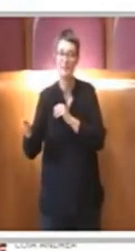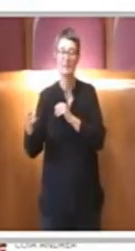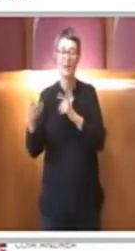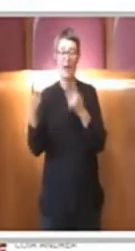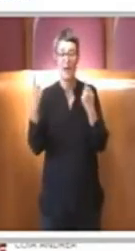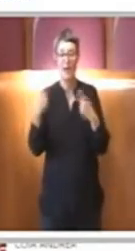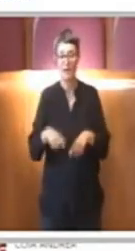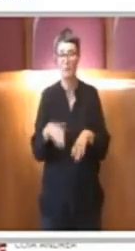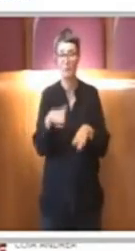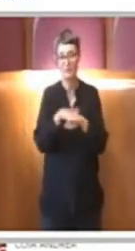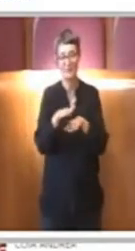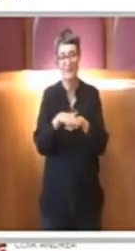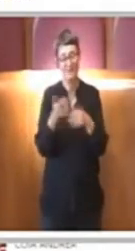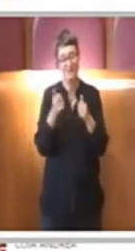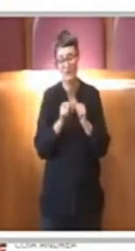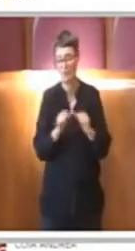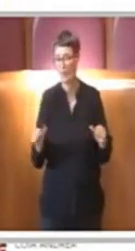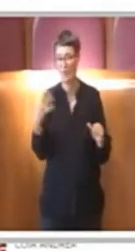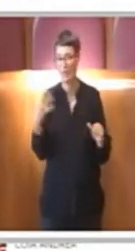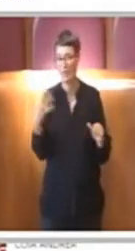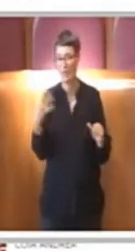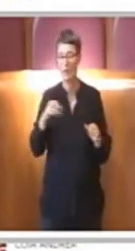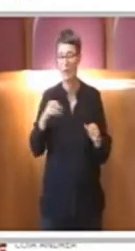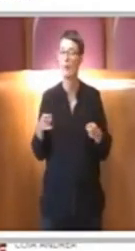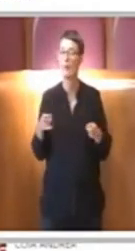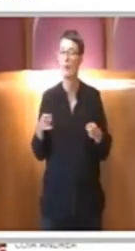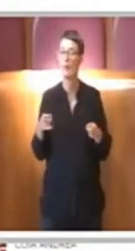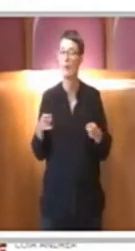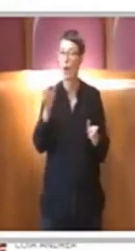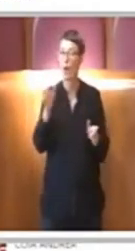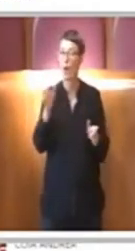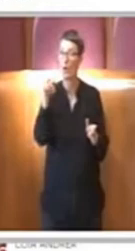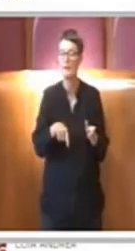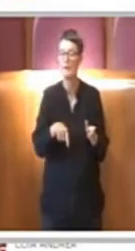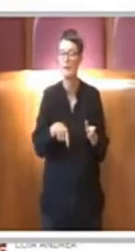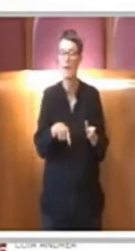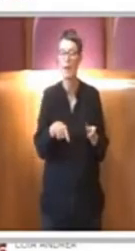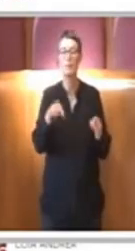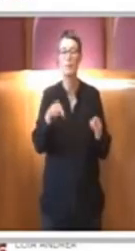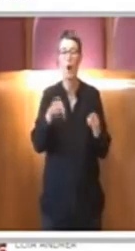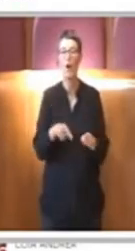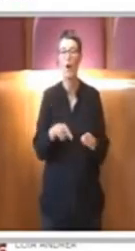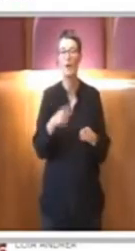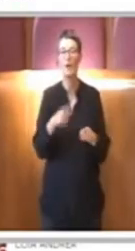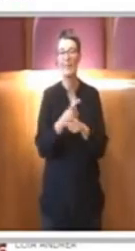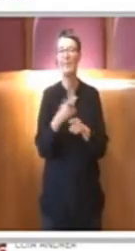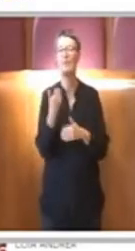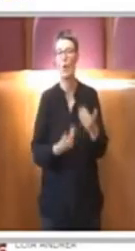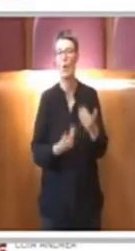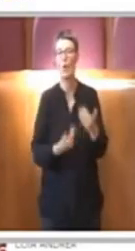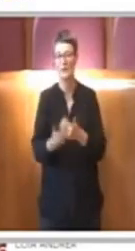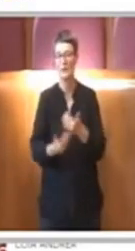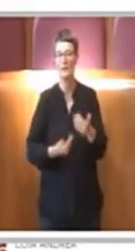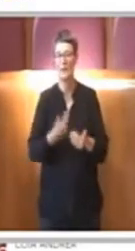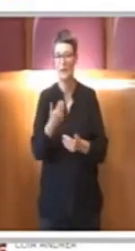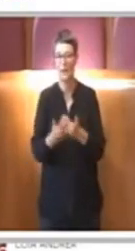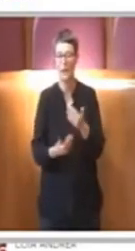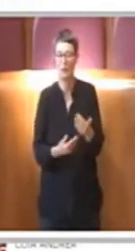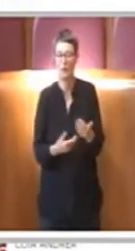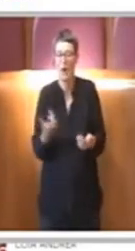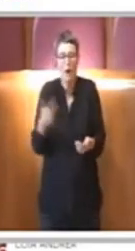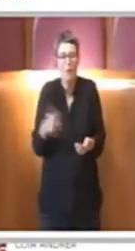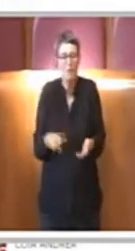generale ma che non deve essere perso perché va a guardare a un servizio che risponde alle